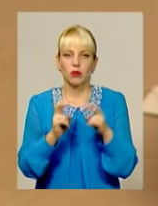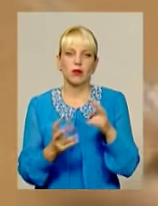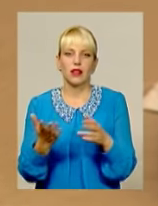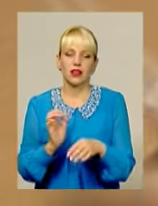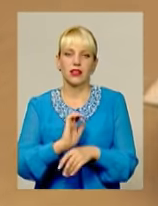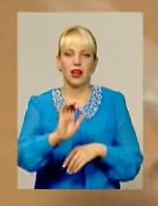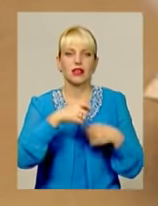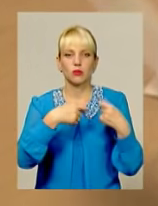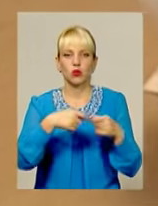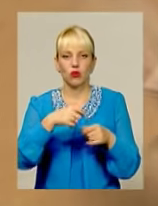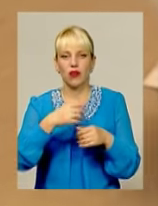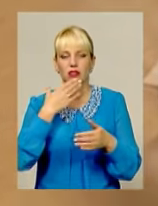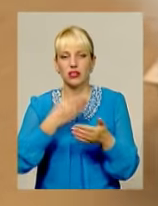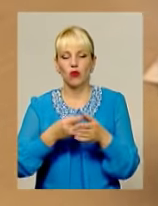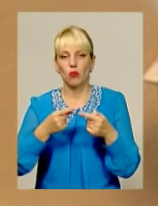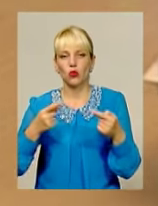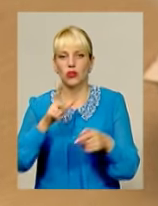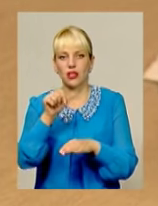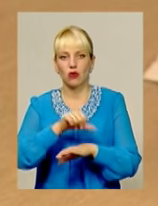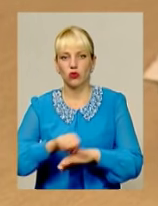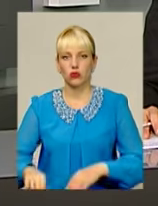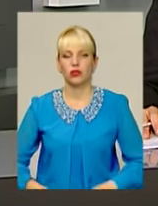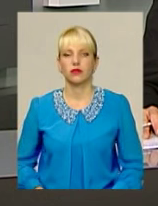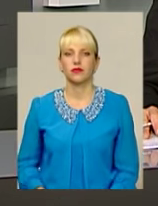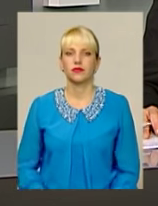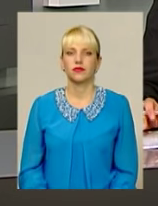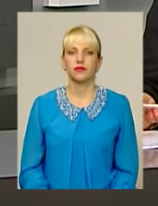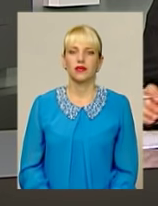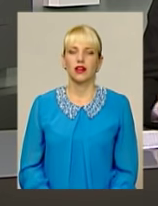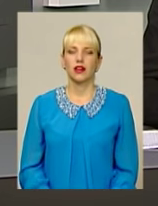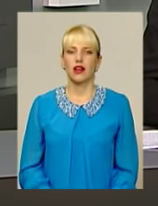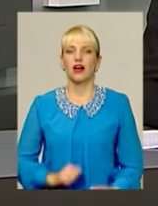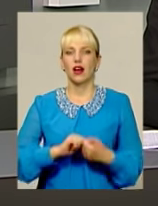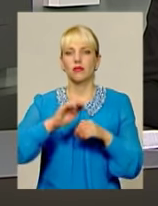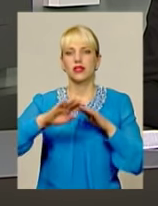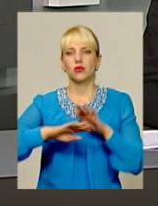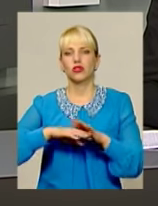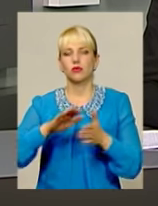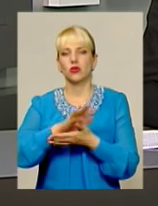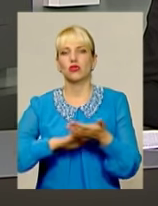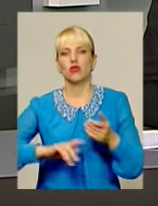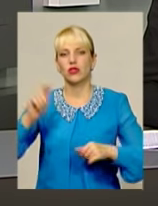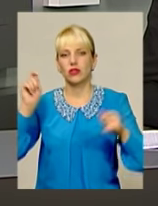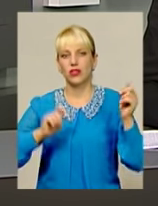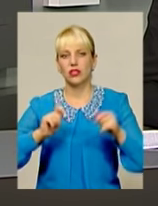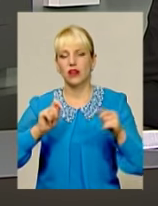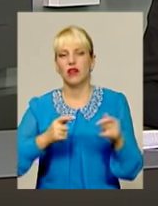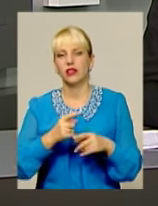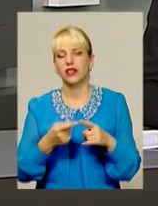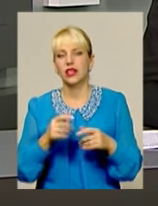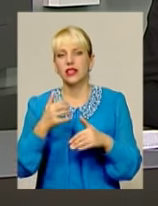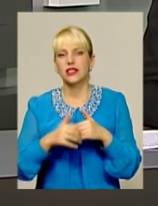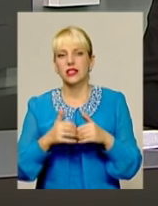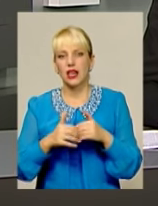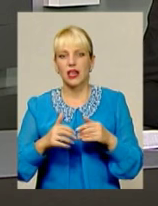які експортуватимуть свою продукцію за кордон. Кам'янець-Подільський продовжує фестивали. Те серед морів